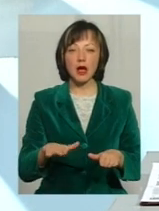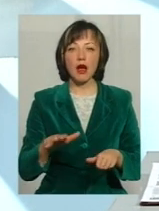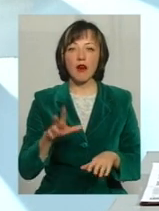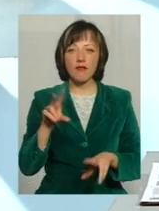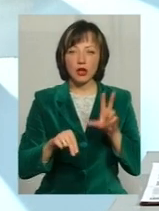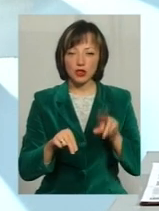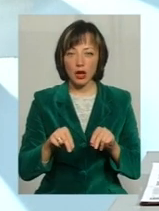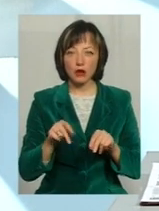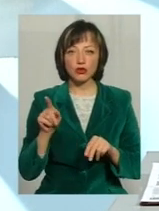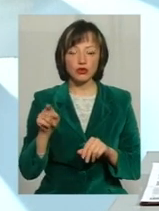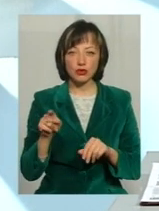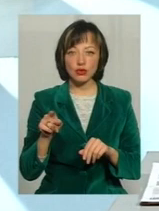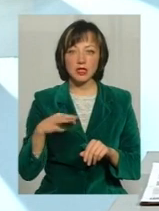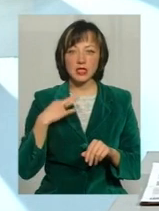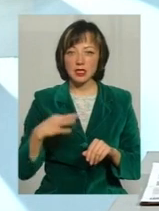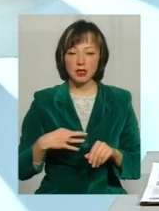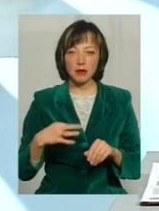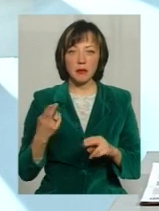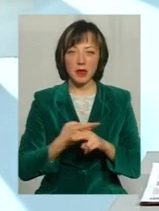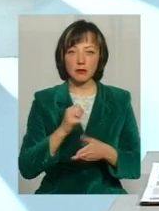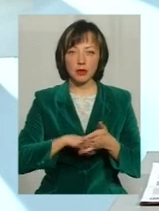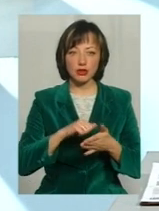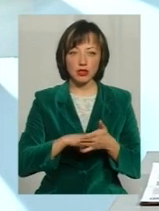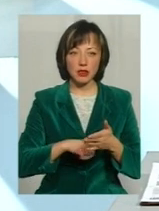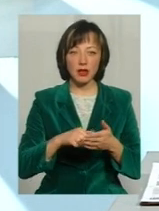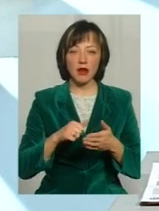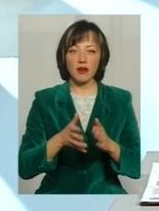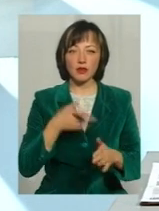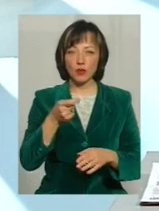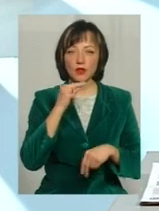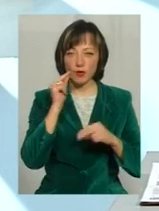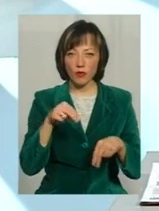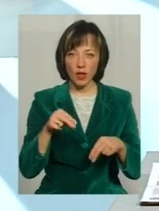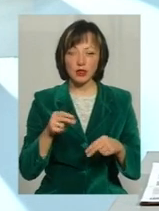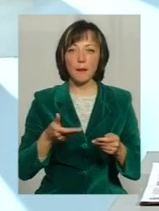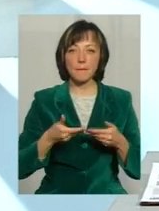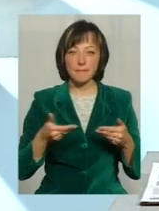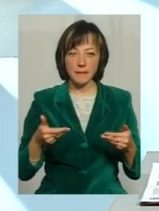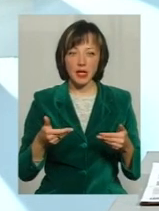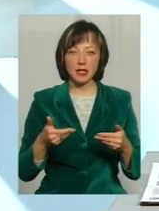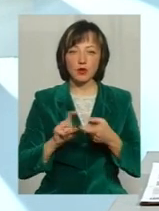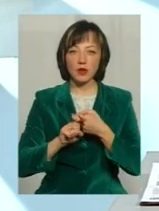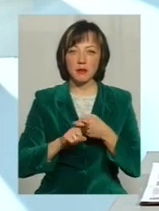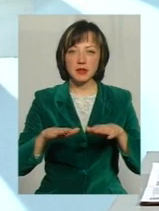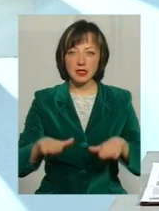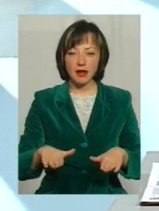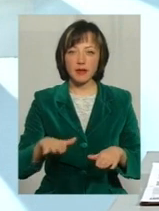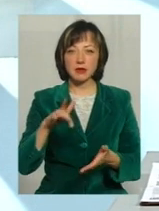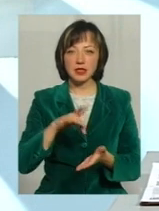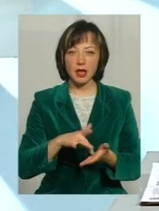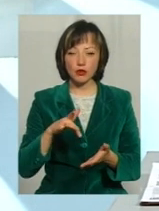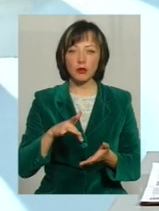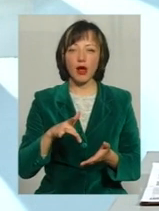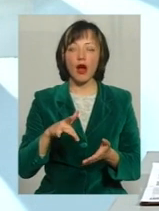вважає, що йому не обґрунтовано Якісь особливі звинувачення Ми сконтактували з місцевим Це не про допомоги в Одинській